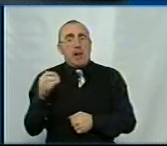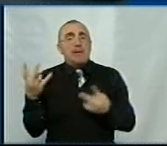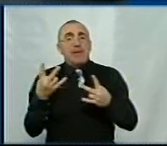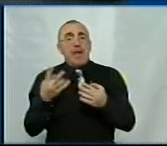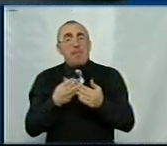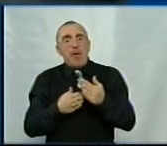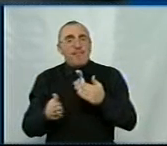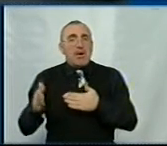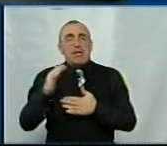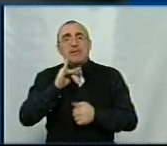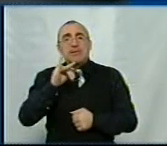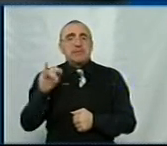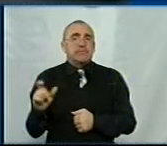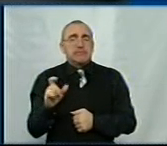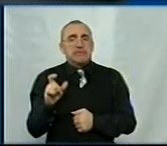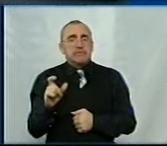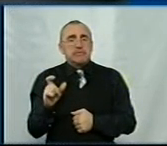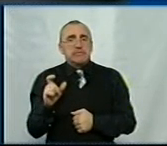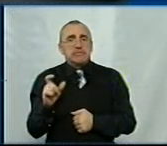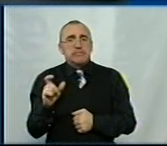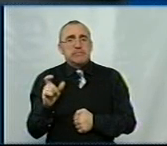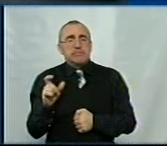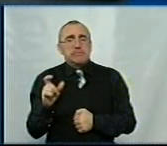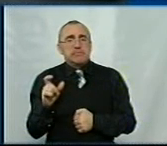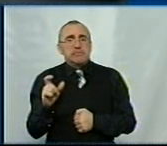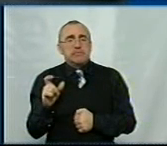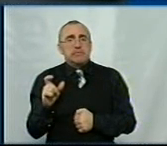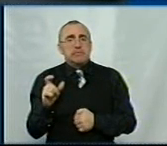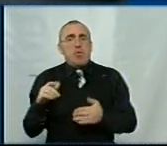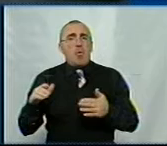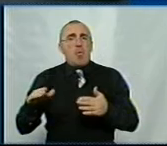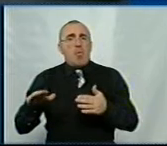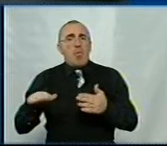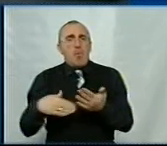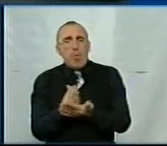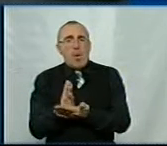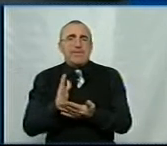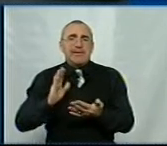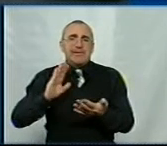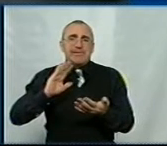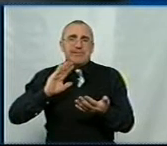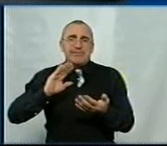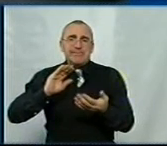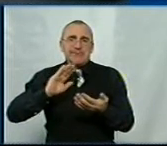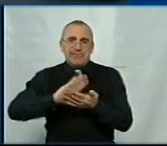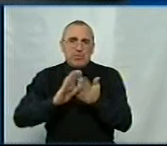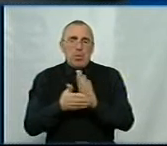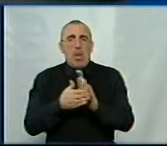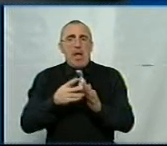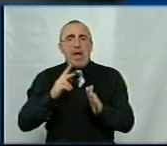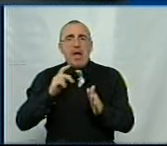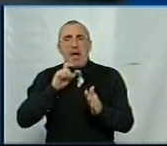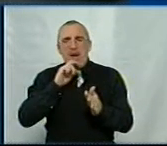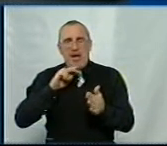виходити ще з політичної ситуації, з економічної ситуації